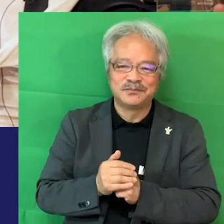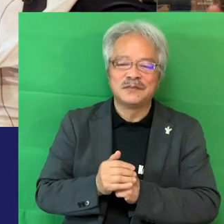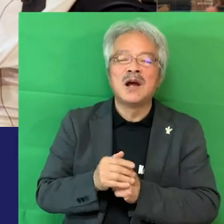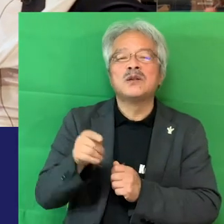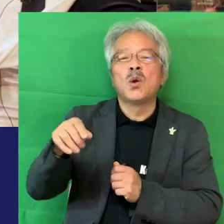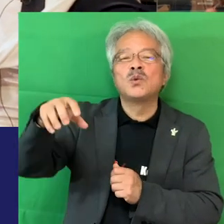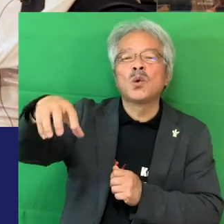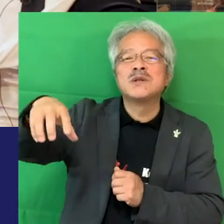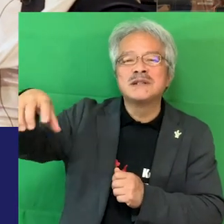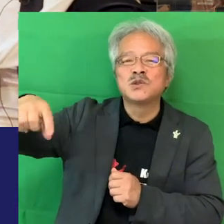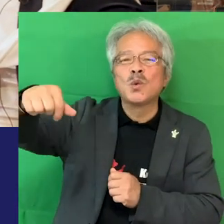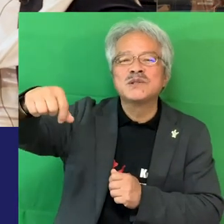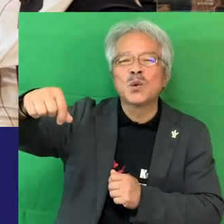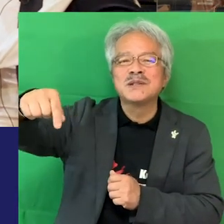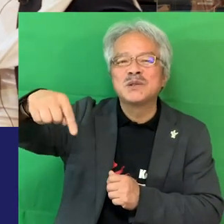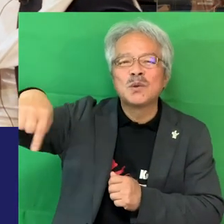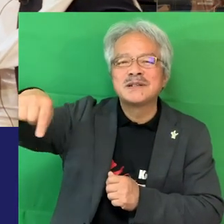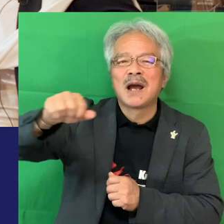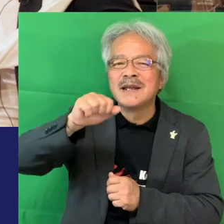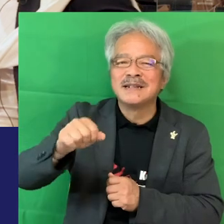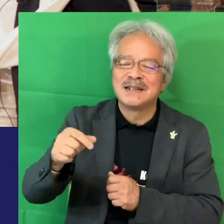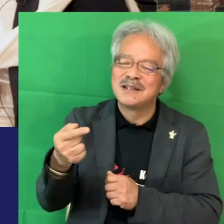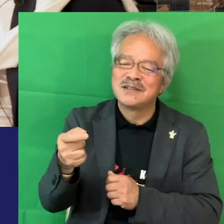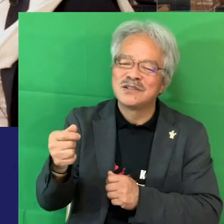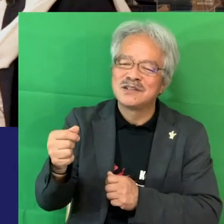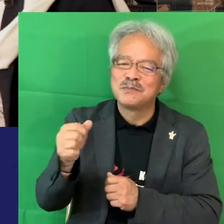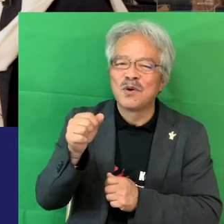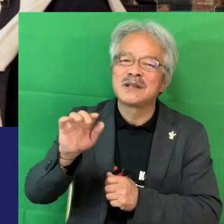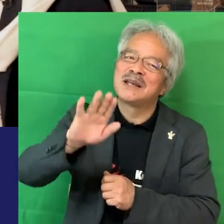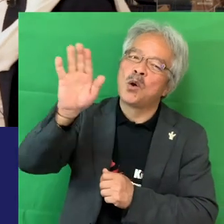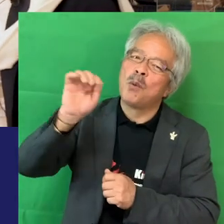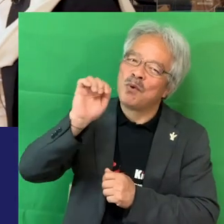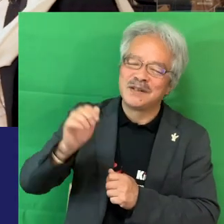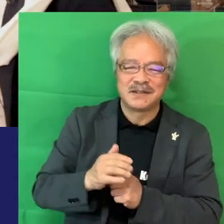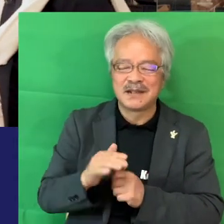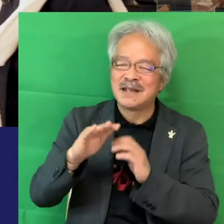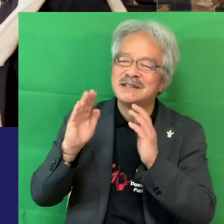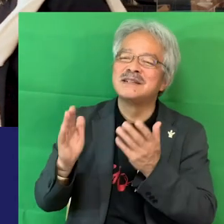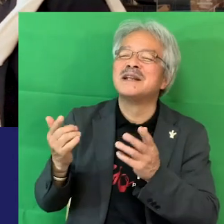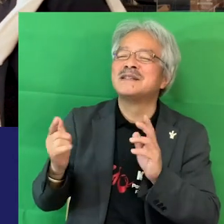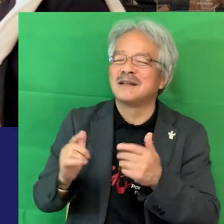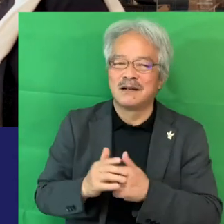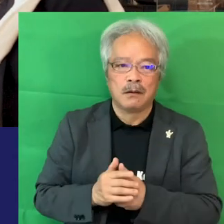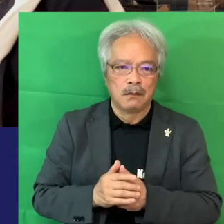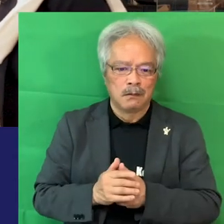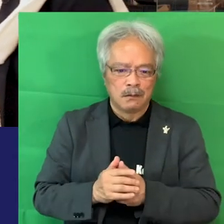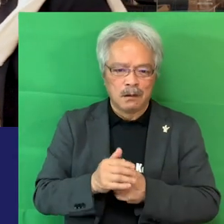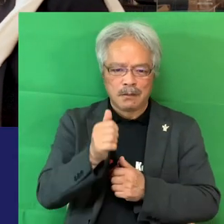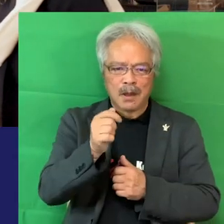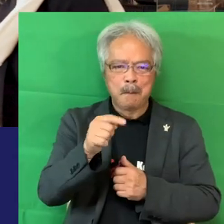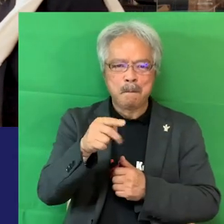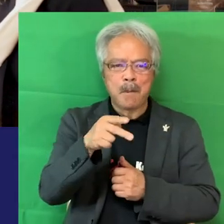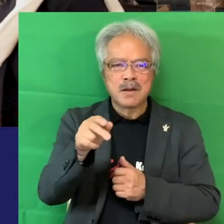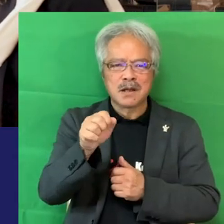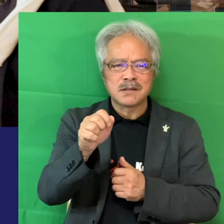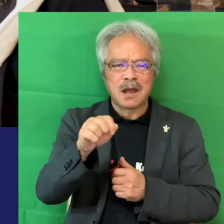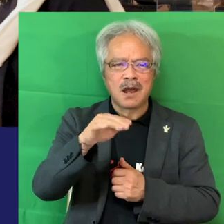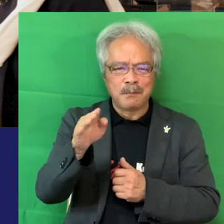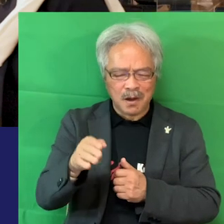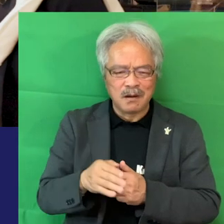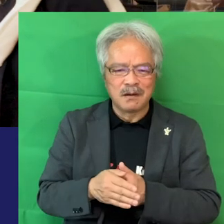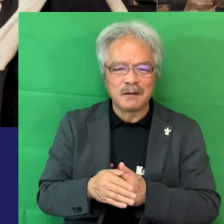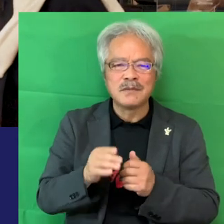地がやっぱりいいですよ土もいいし気候もいいし全然違いますね丹波笹山美味しいですよちょっと待って